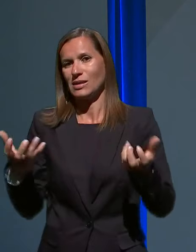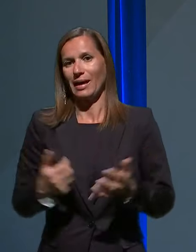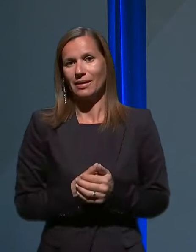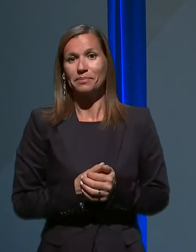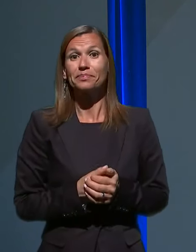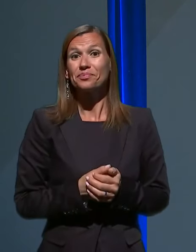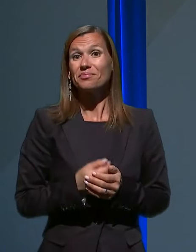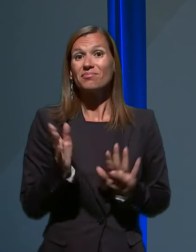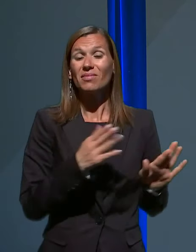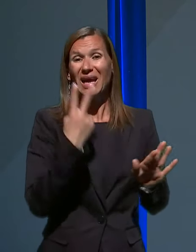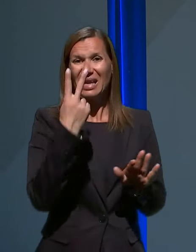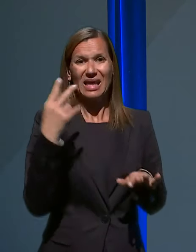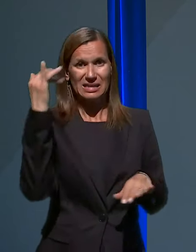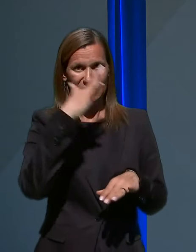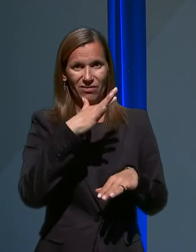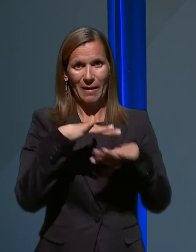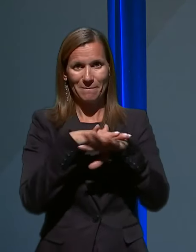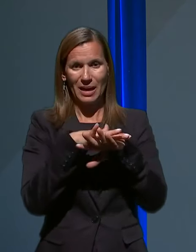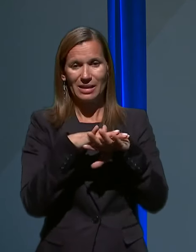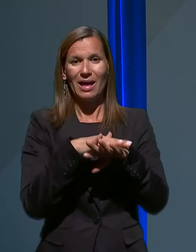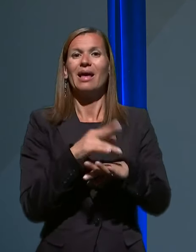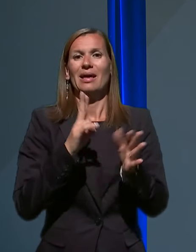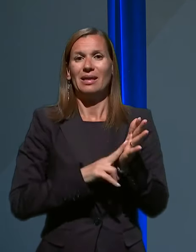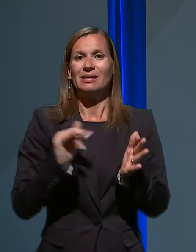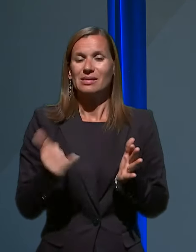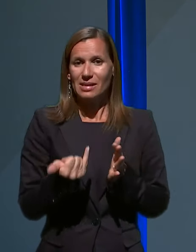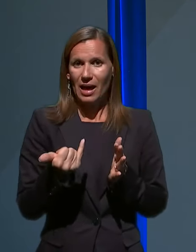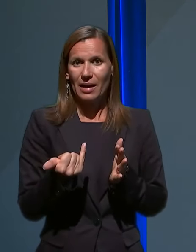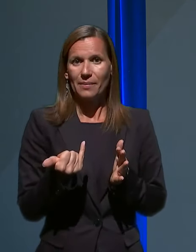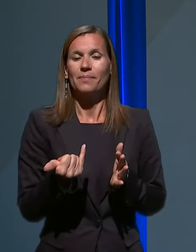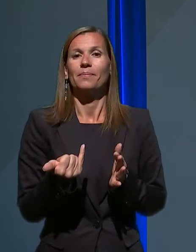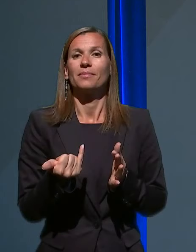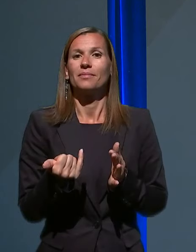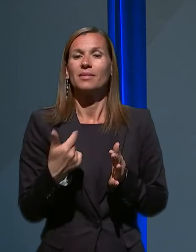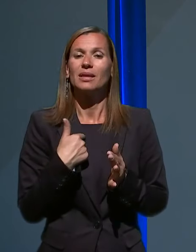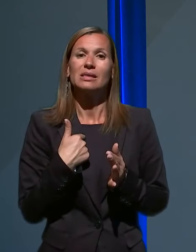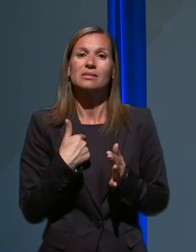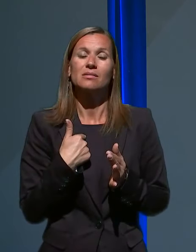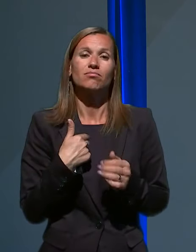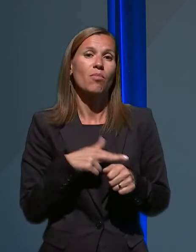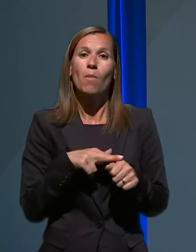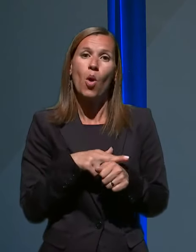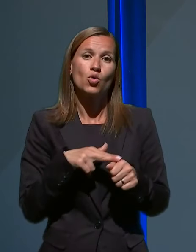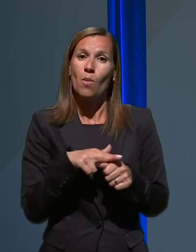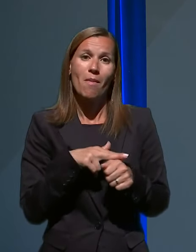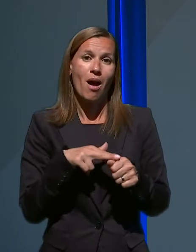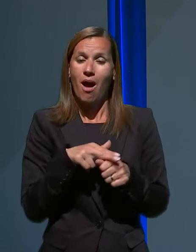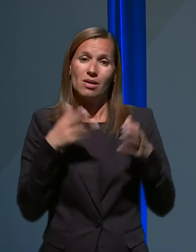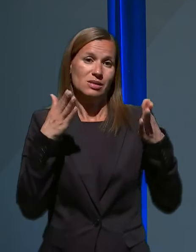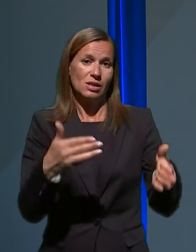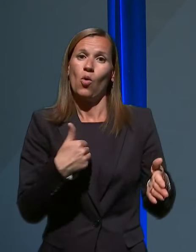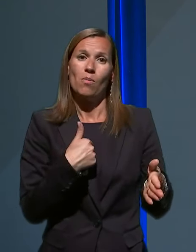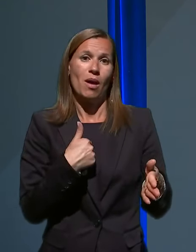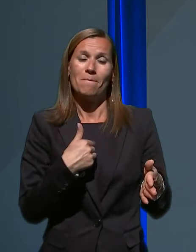sivih mren, res je, tukaj jaz povsem zaupam našim